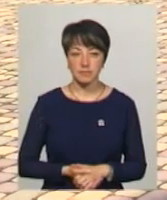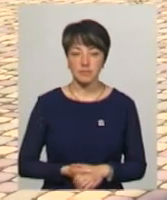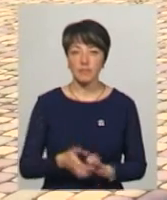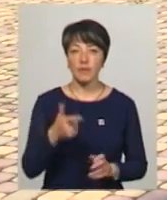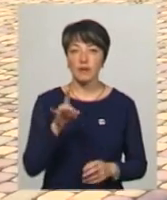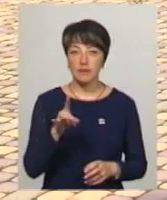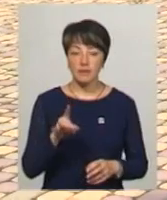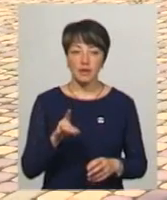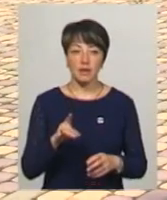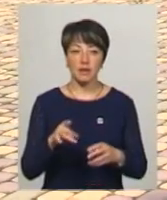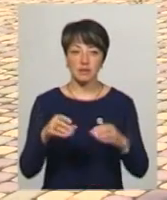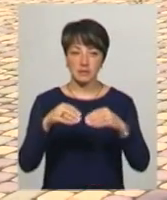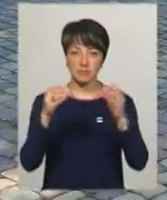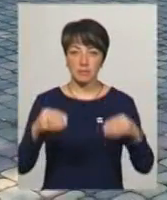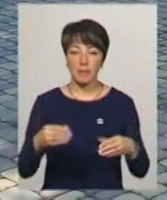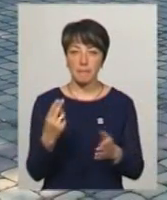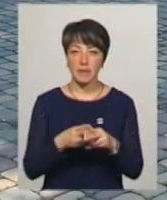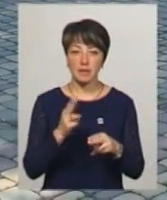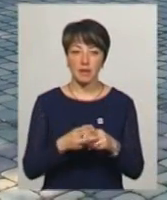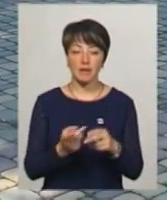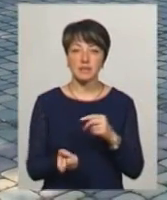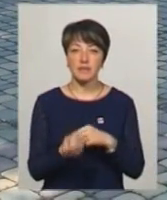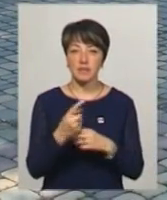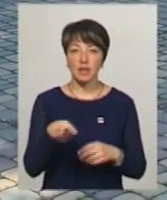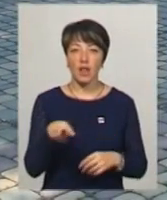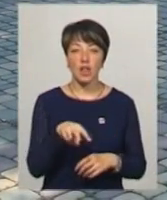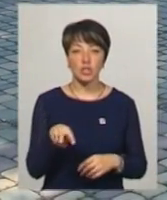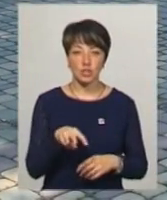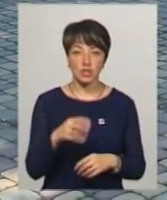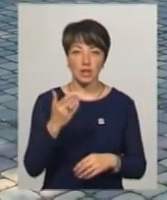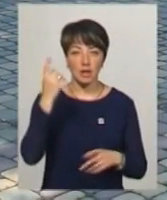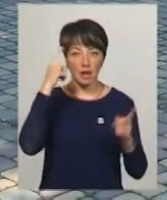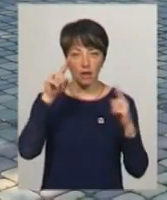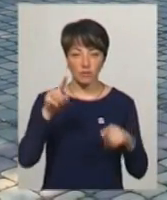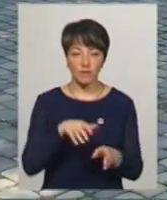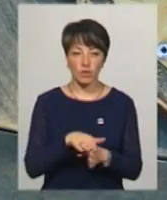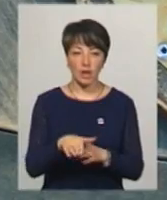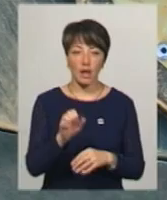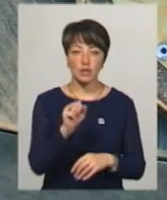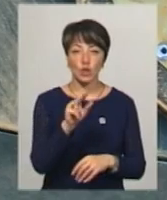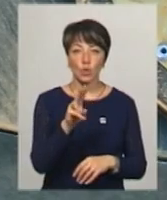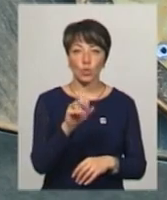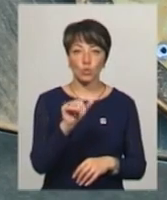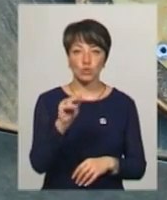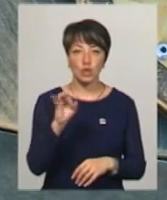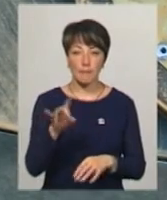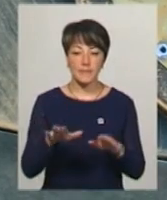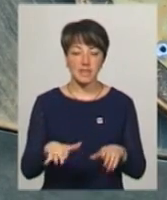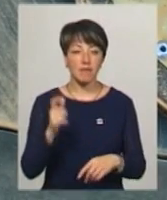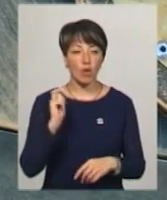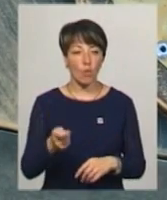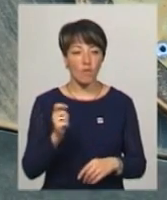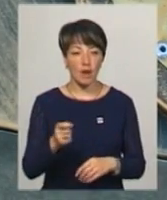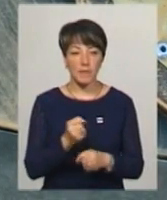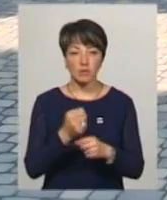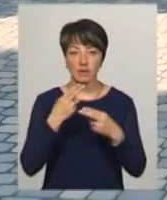Гривня з листового металу з'явилась у центрі селища міського типу Литичів. Її автор та виконавець Андрій Кучер – місцевий коваль, що працює у